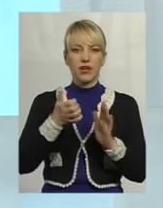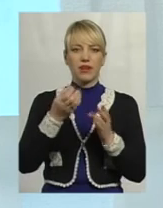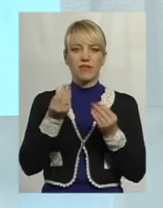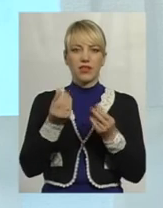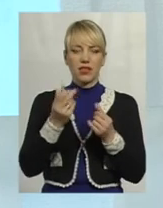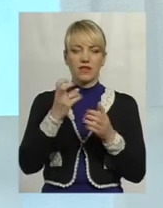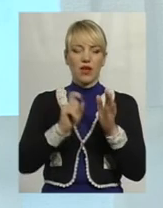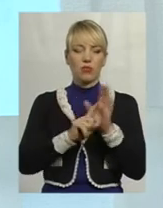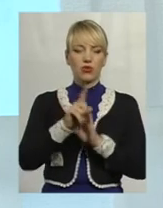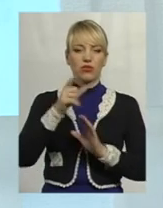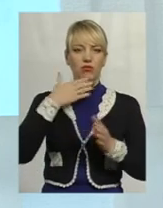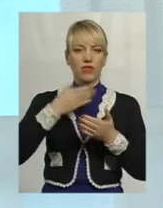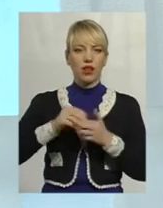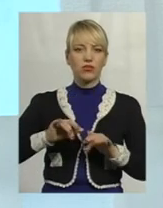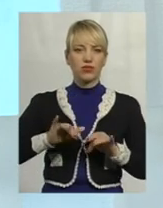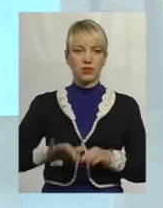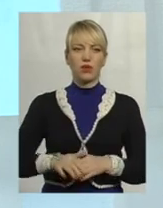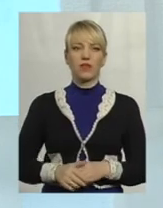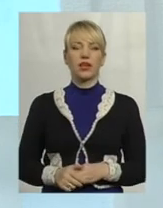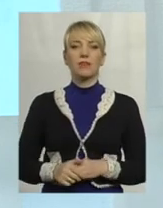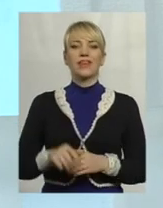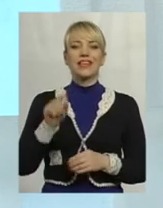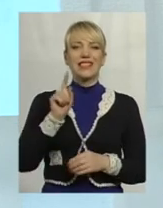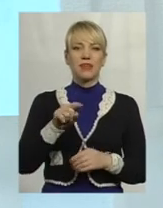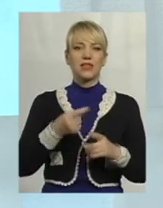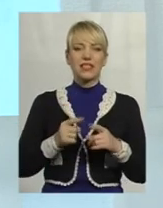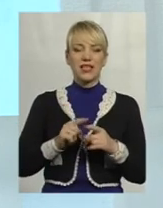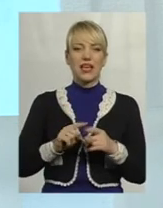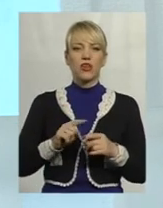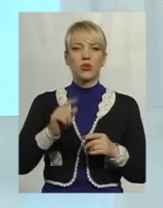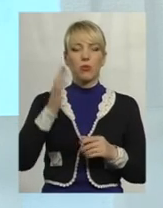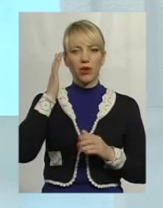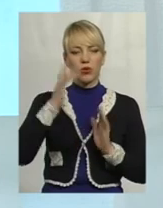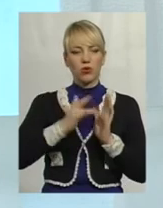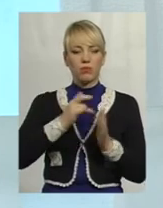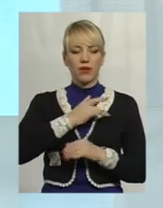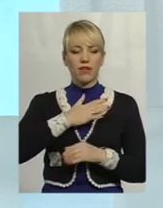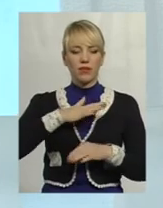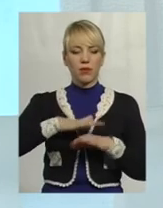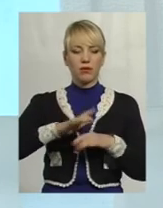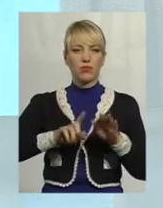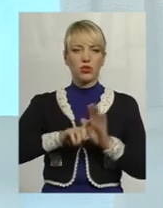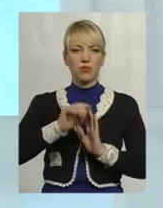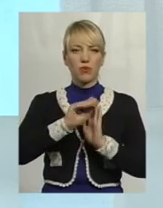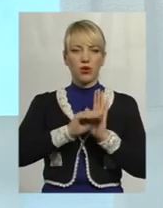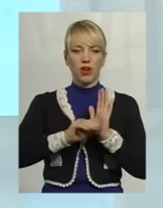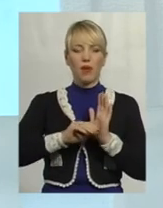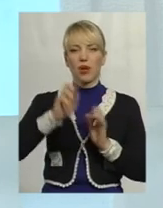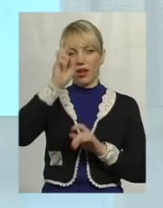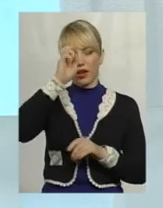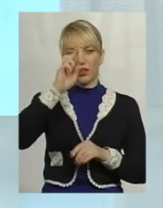початок власної справи чи на її розвиток. Саме з цією метою «Приватбанк» і започаткував програму «Україна успішного